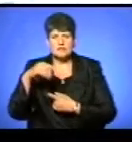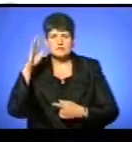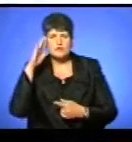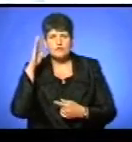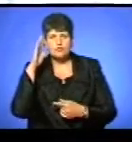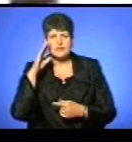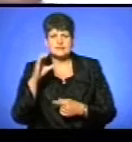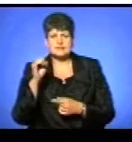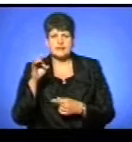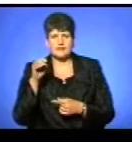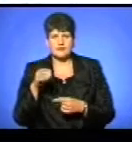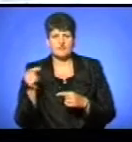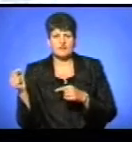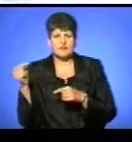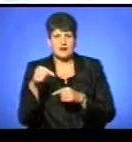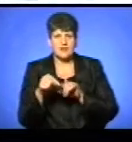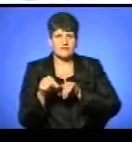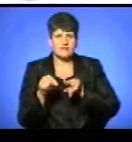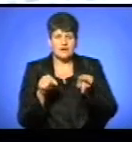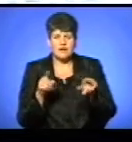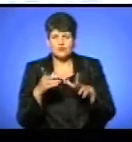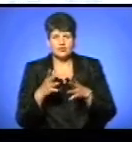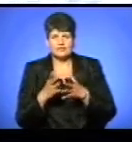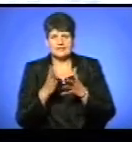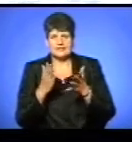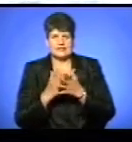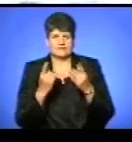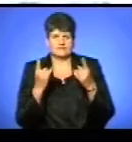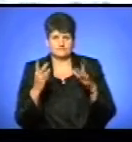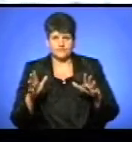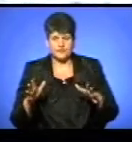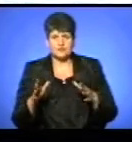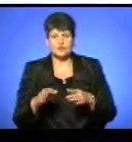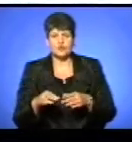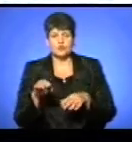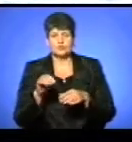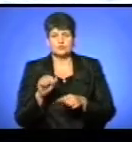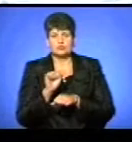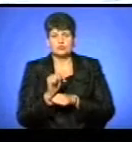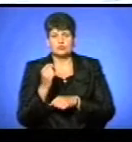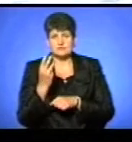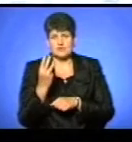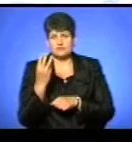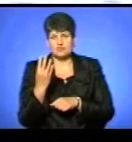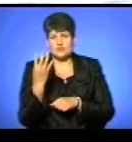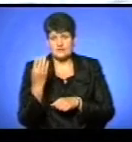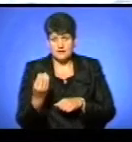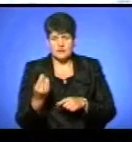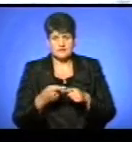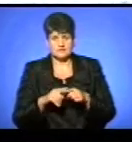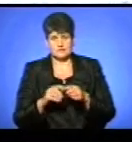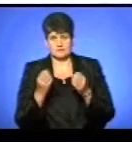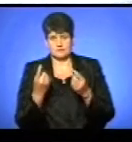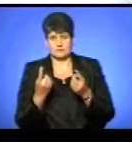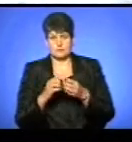Серед втікає, там витікає, але воно не тече глобально, як річка. І воно, якщо стоїть 3-4 дня, то самі розумієте, якась шкода. Мало